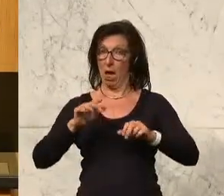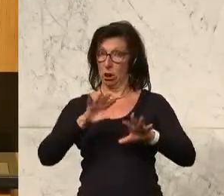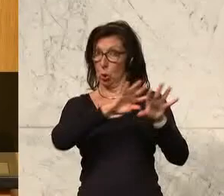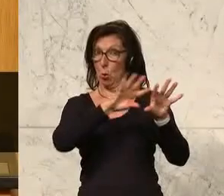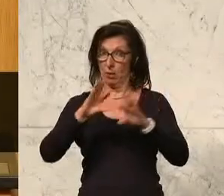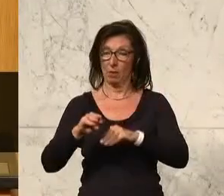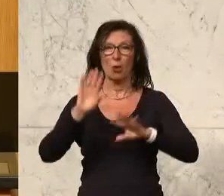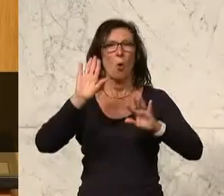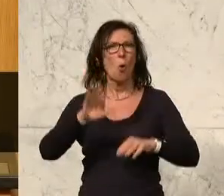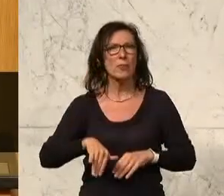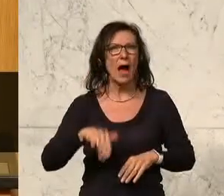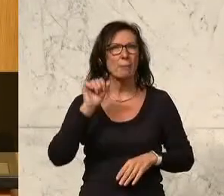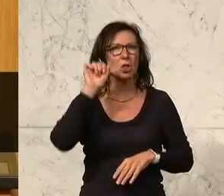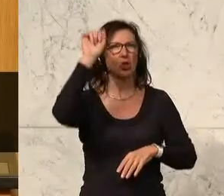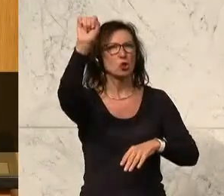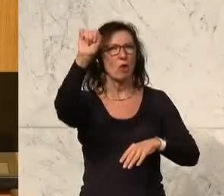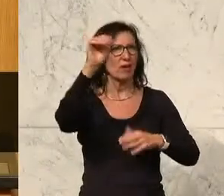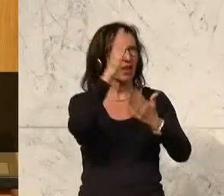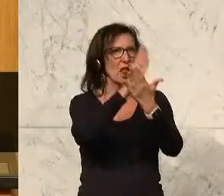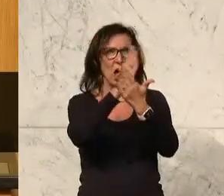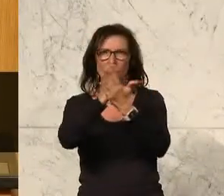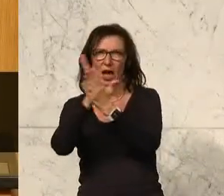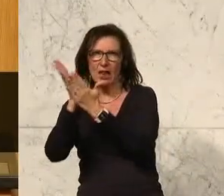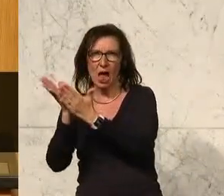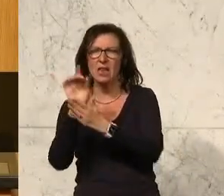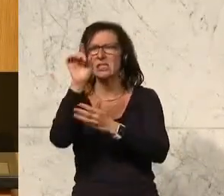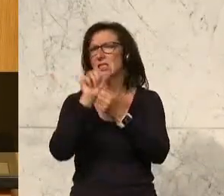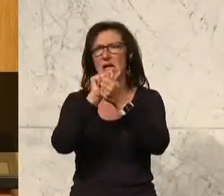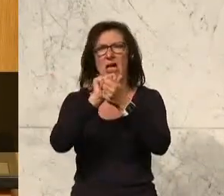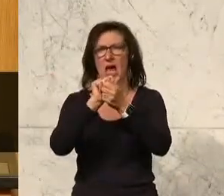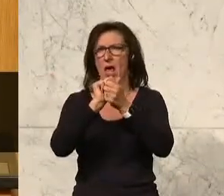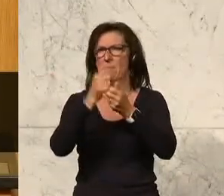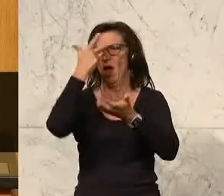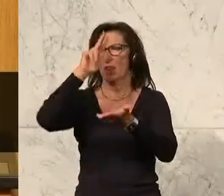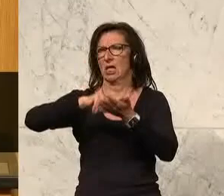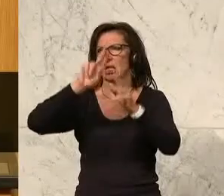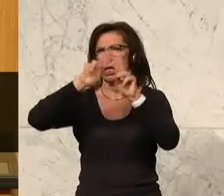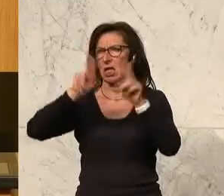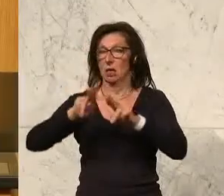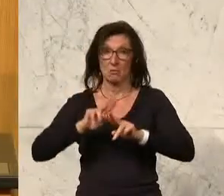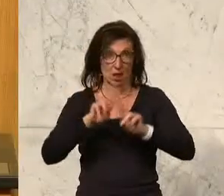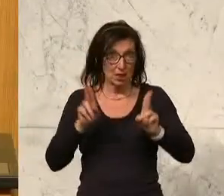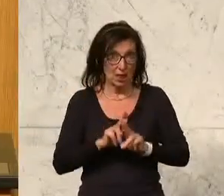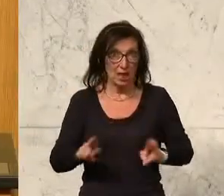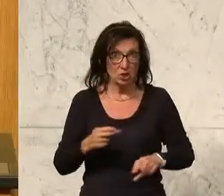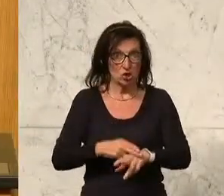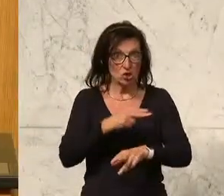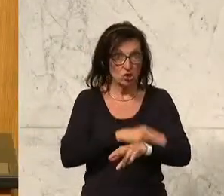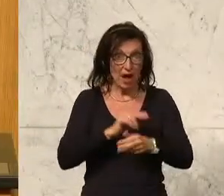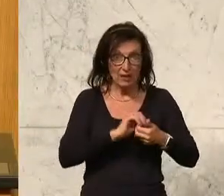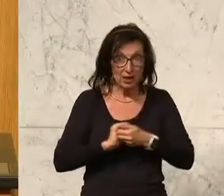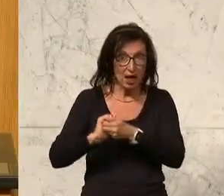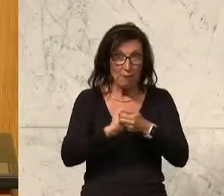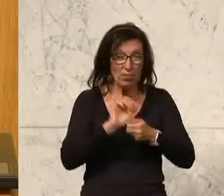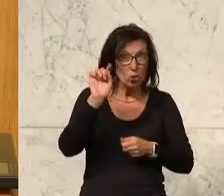dem Zerfall der Sowjetunion darum gekämpft, auch international anerkannt zu werden. Die internationale Staatengemeinschaft hat in Wahrheit die Region